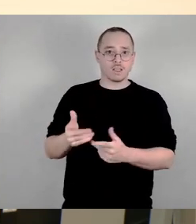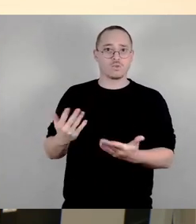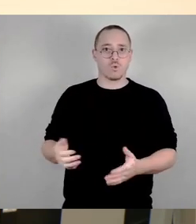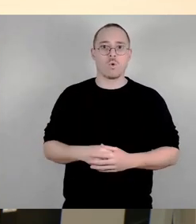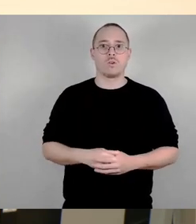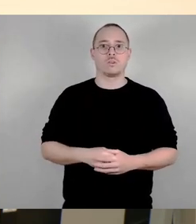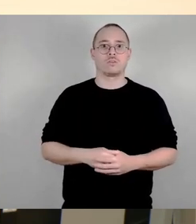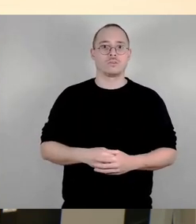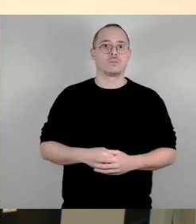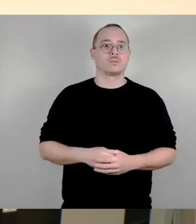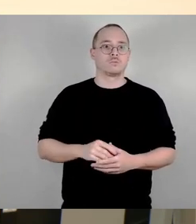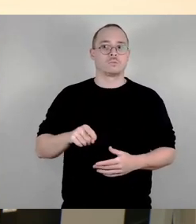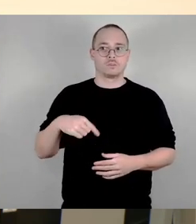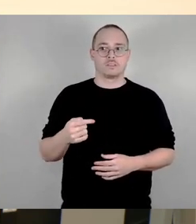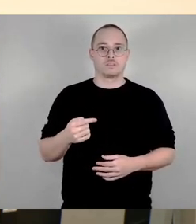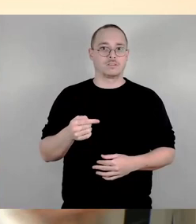ausgezahlt. Dann können wir mal darüber reden.